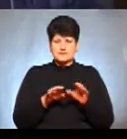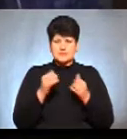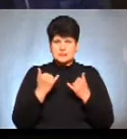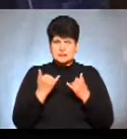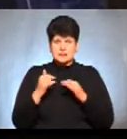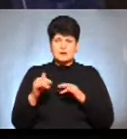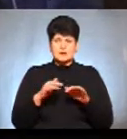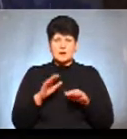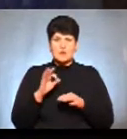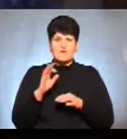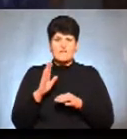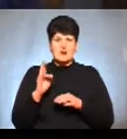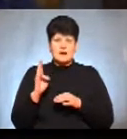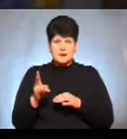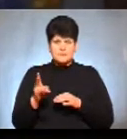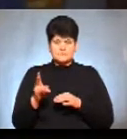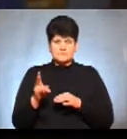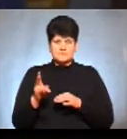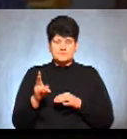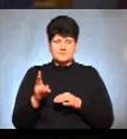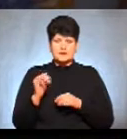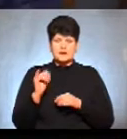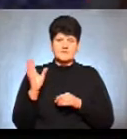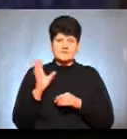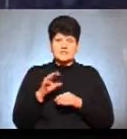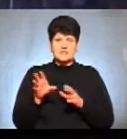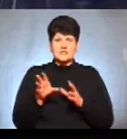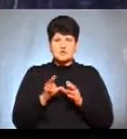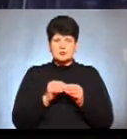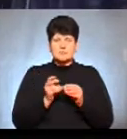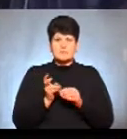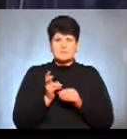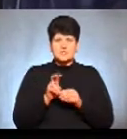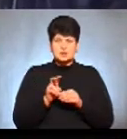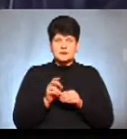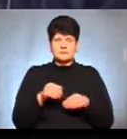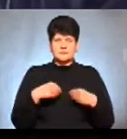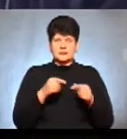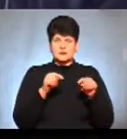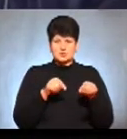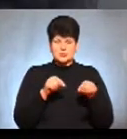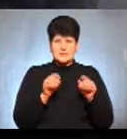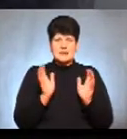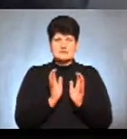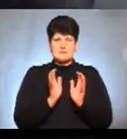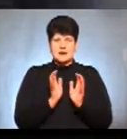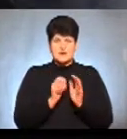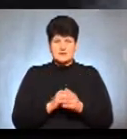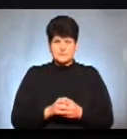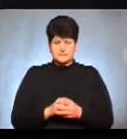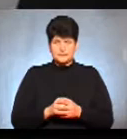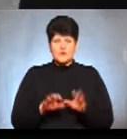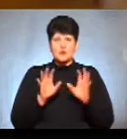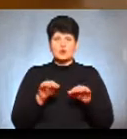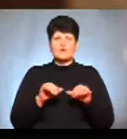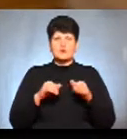діючий ОВК і всі разом прийшли, занесли сюди на зберігання. Голова